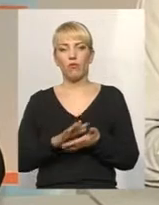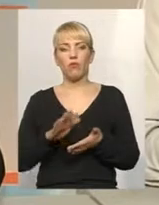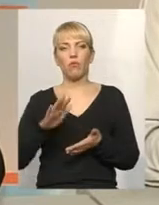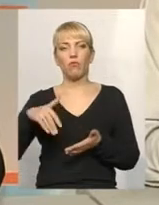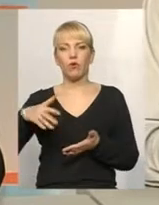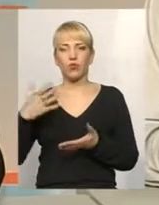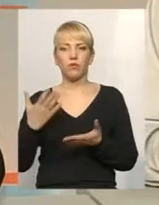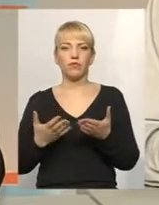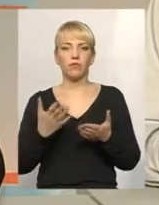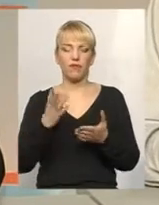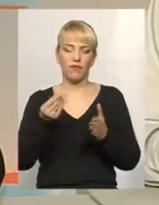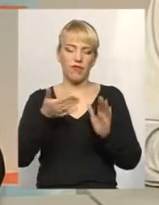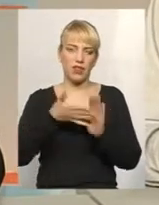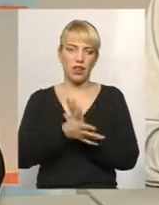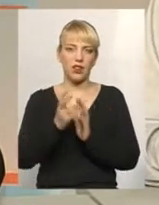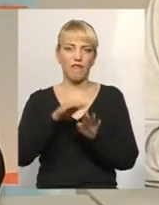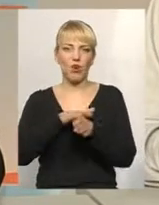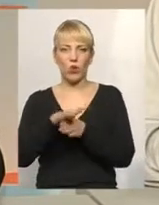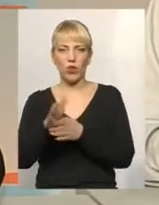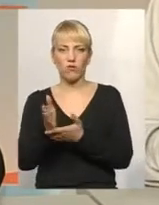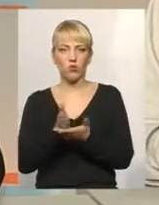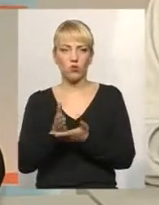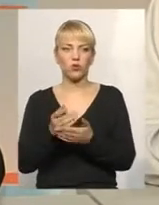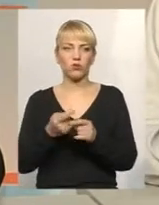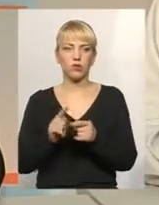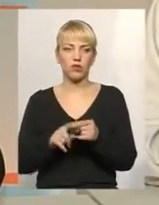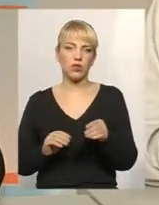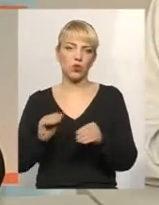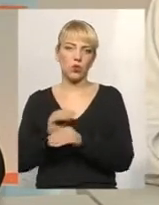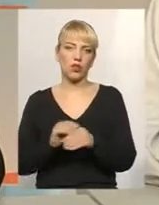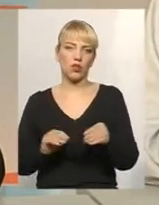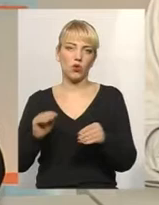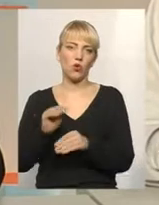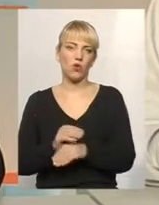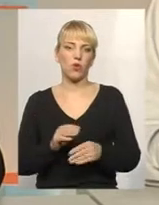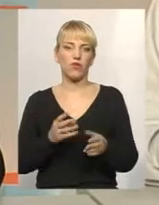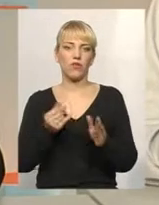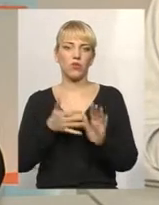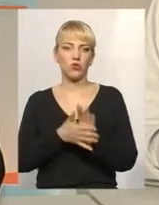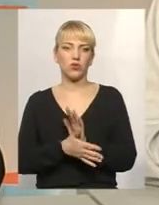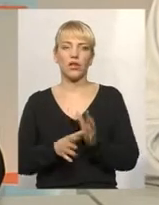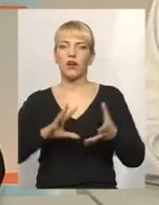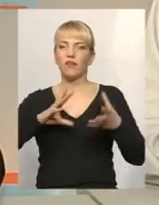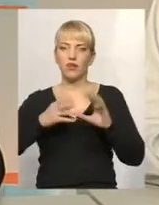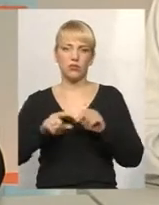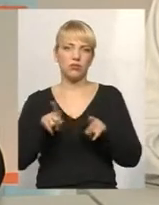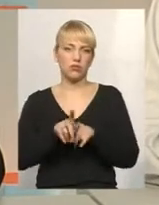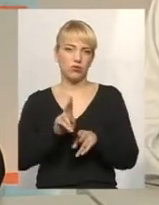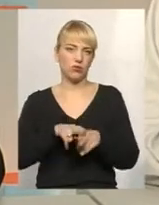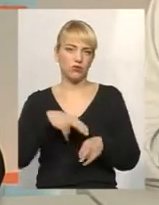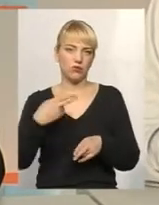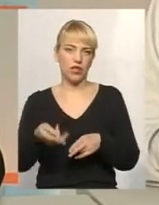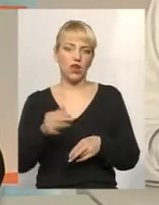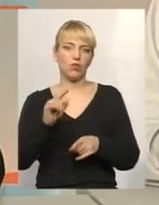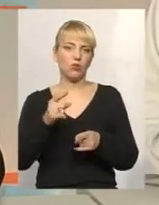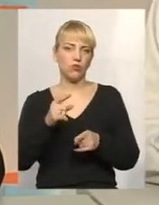рішення, ще витрати на виконавчу службу. Це будуть ще додаткові розходи. Ну, в результаті воно стягнеться, нікуди це боржник